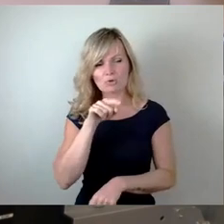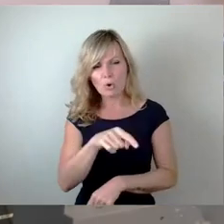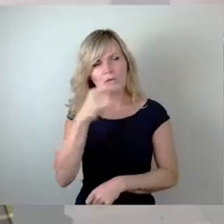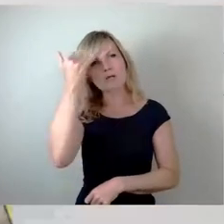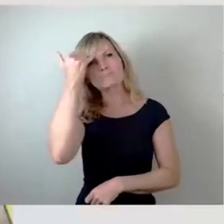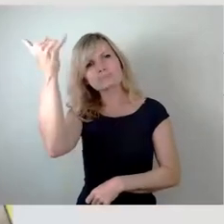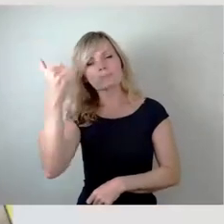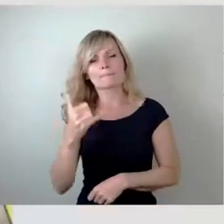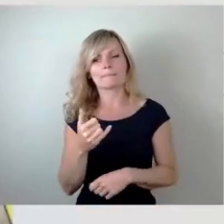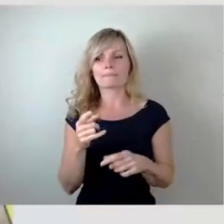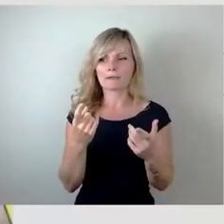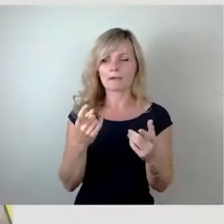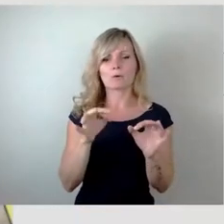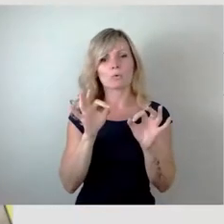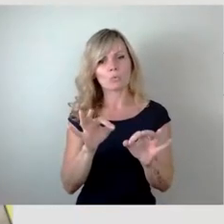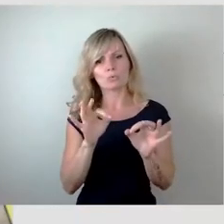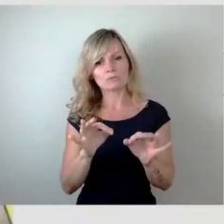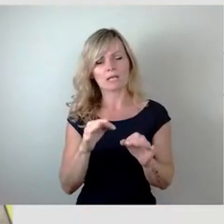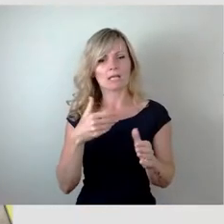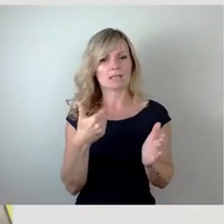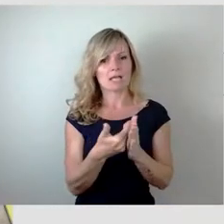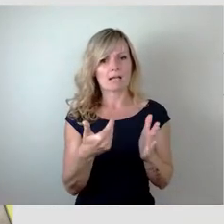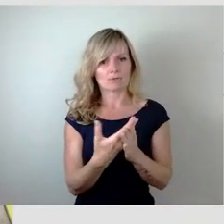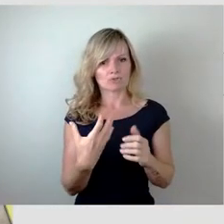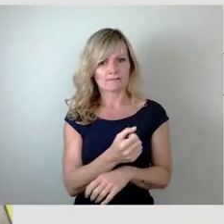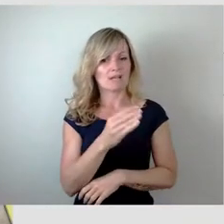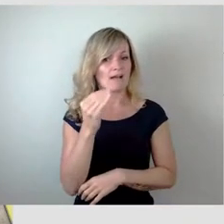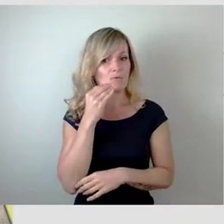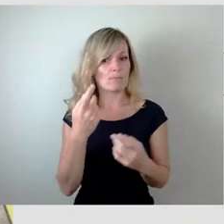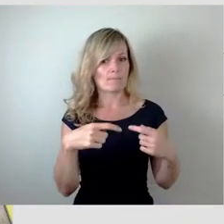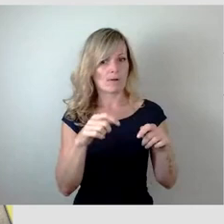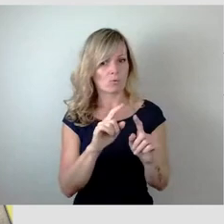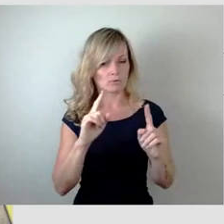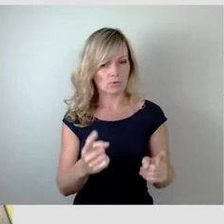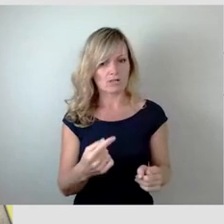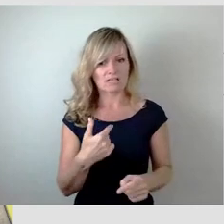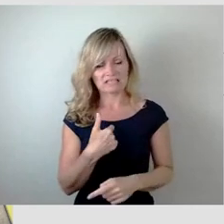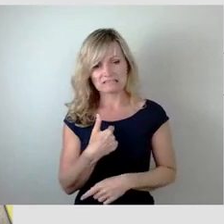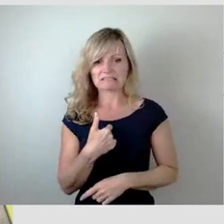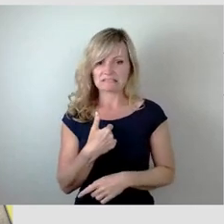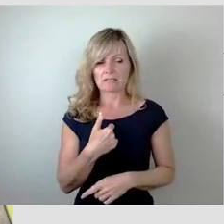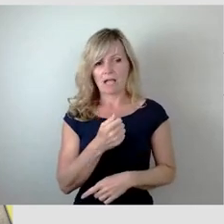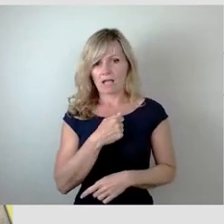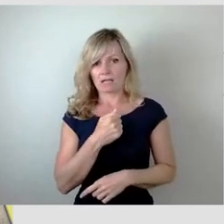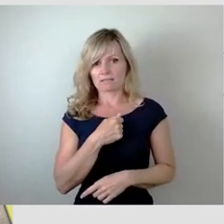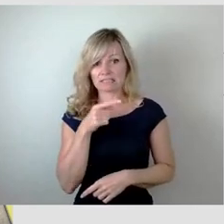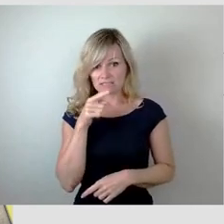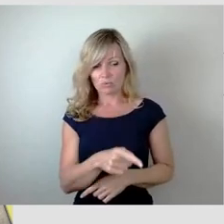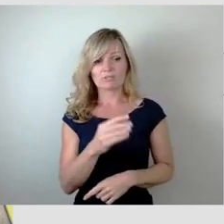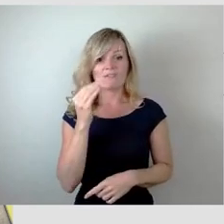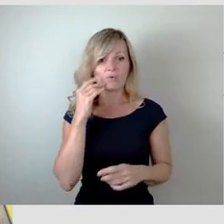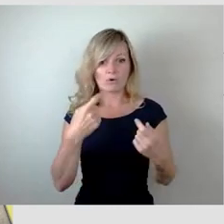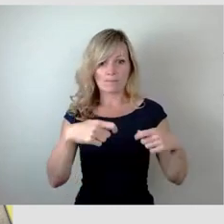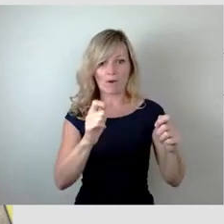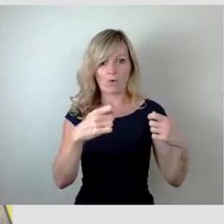Nachbarschaft, das ist an der Lommertscher Straße, dass hier eine Wohnbebauung entstehen soll, fürchte ich, könnte diese Wohnbebauung ebenfalls Grund